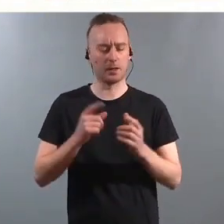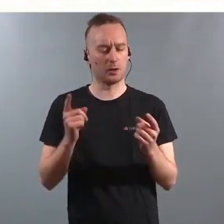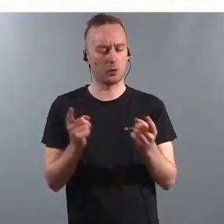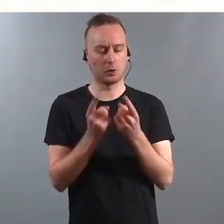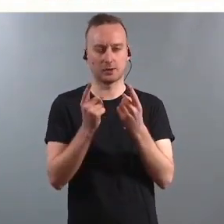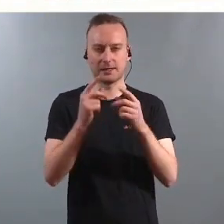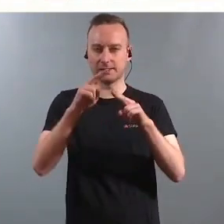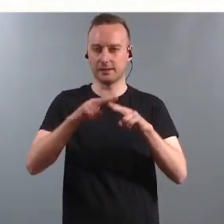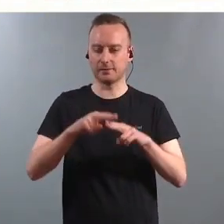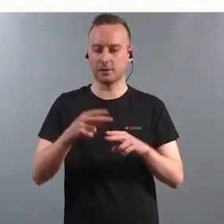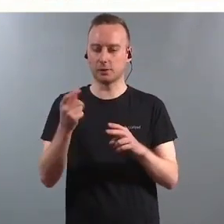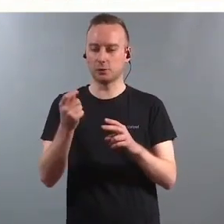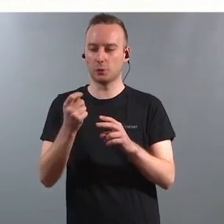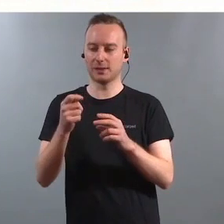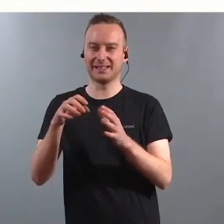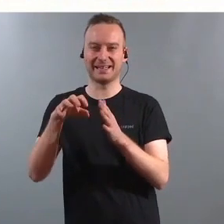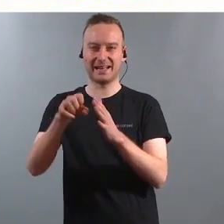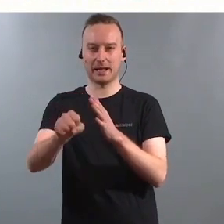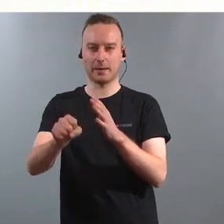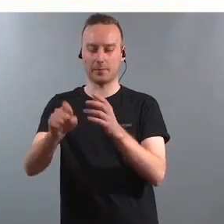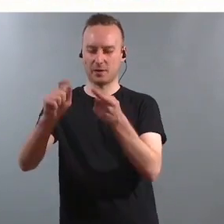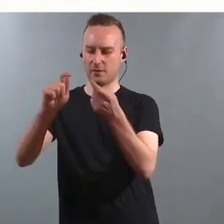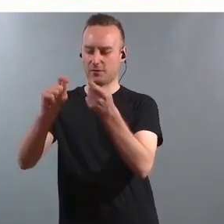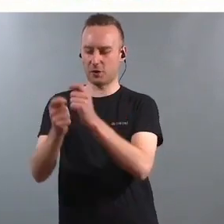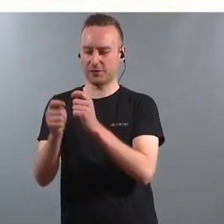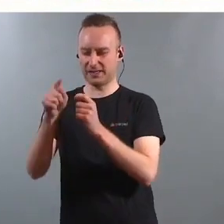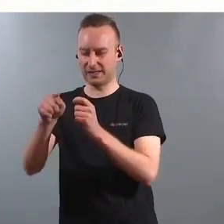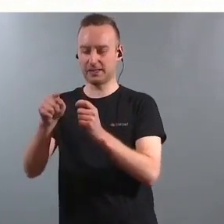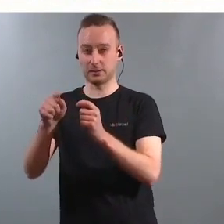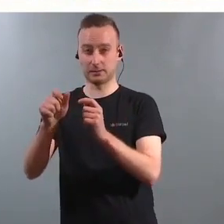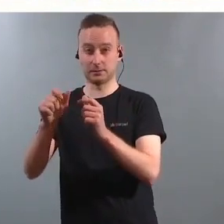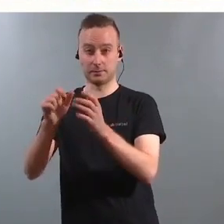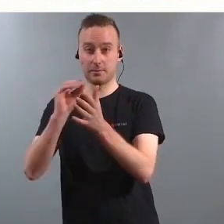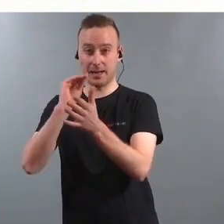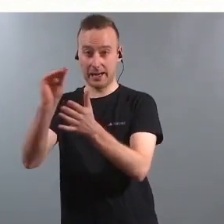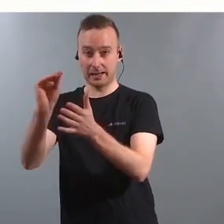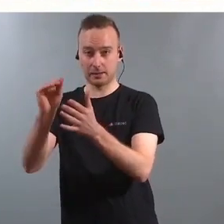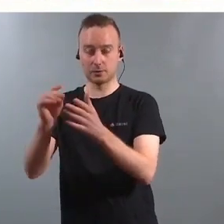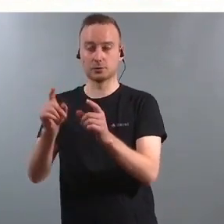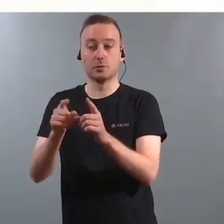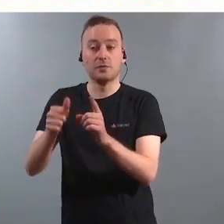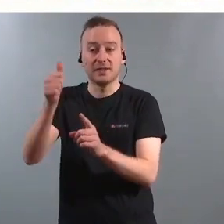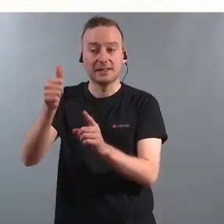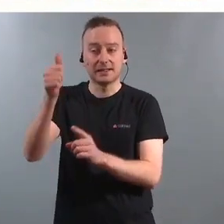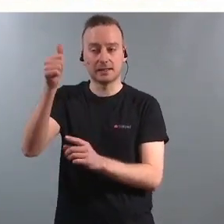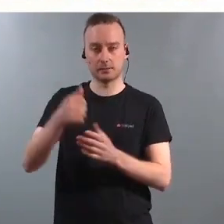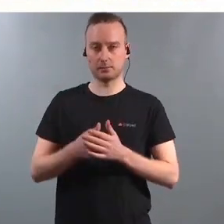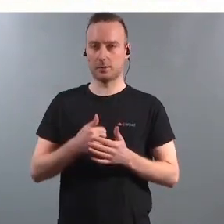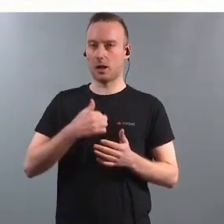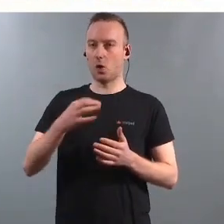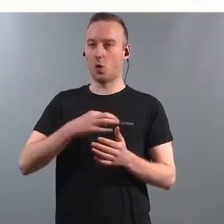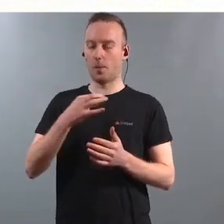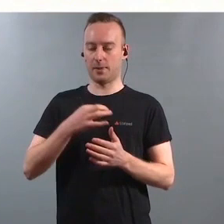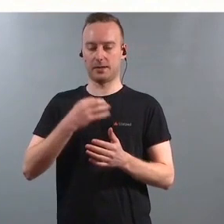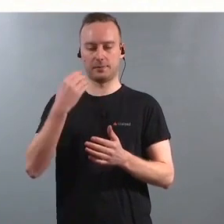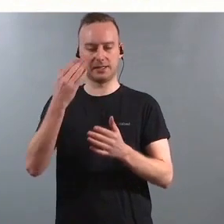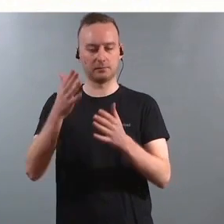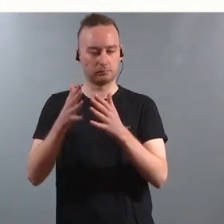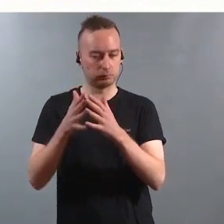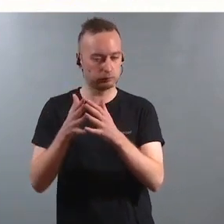noen av de grepene som gjøres i stortingsmeldingen, som jeg tenker er viktig, og som jeg håper at det blir noen realitet av.